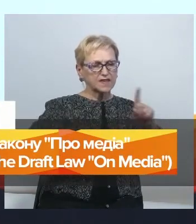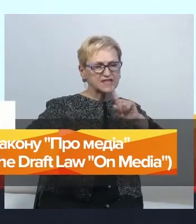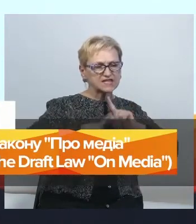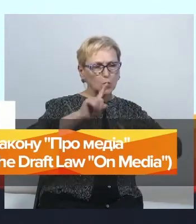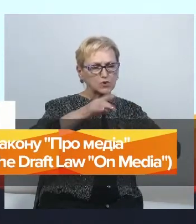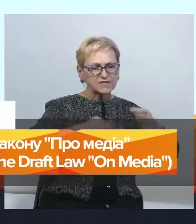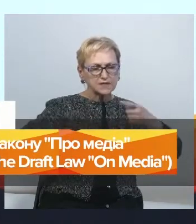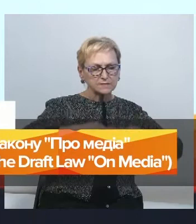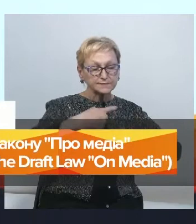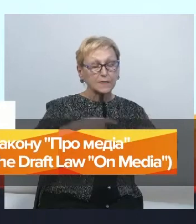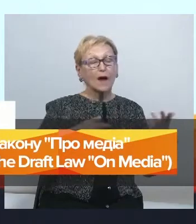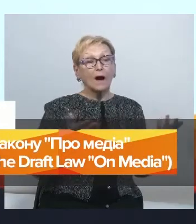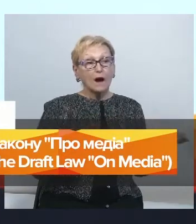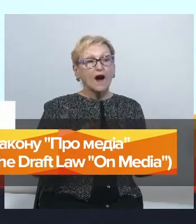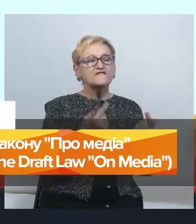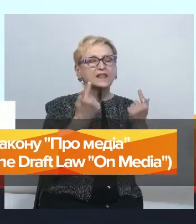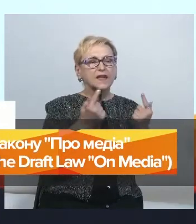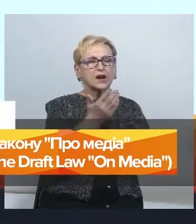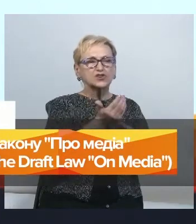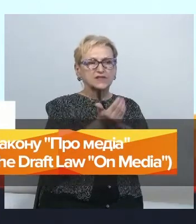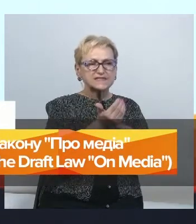Звісно, велика частина